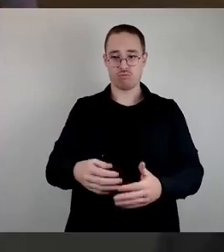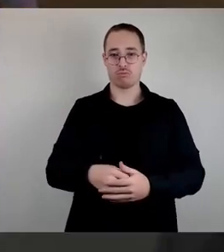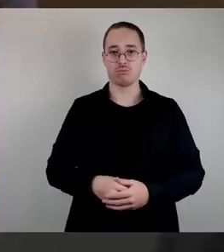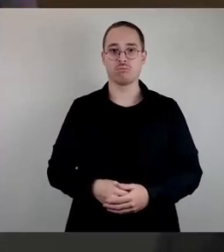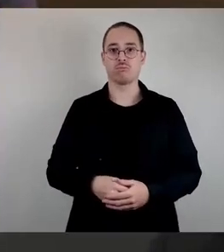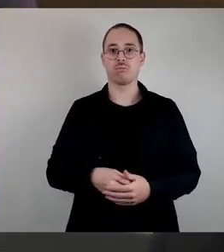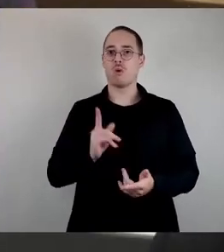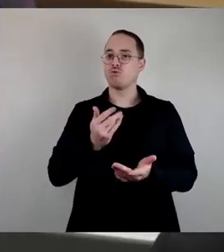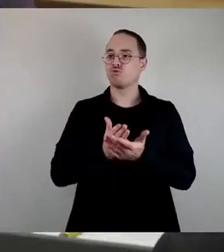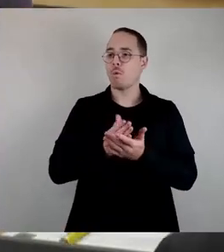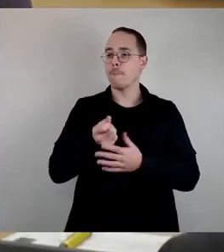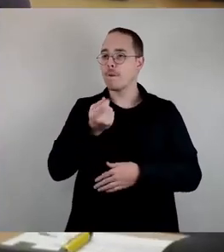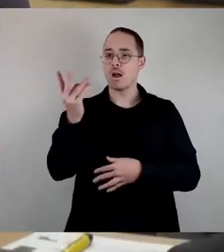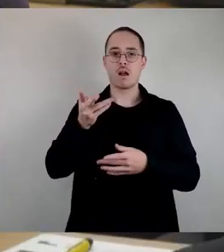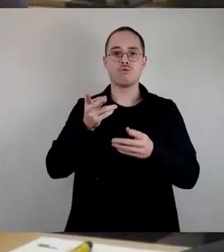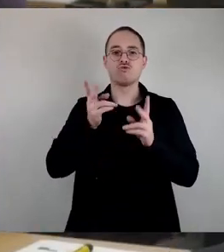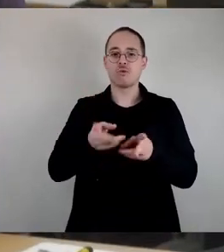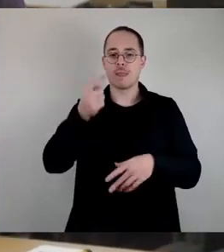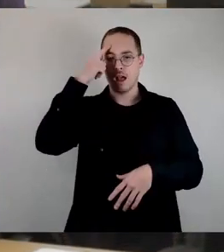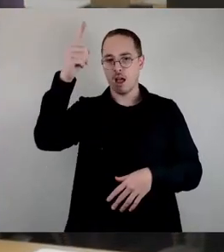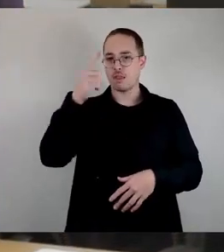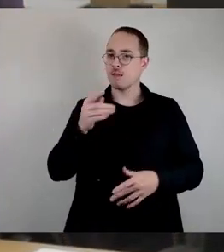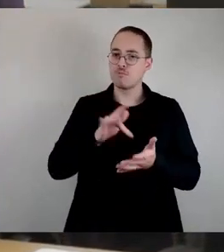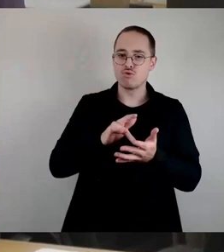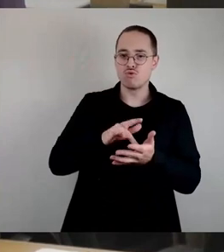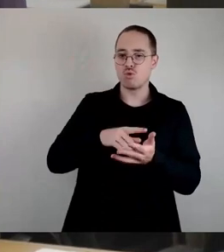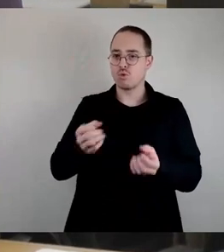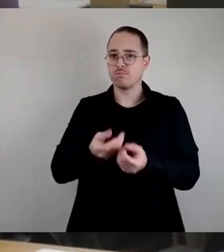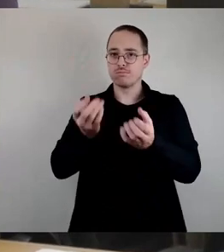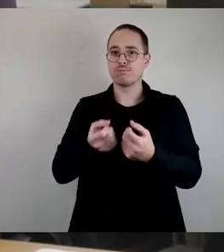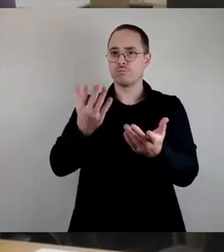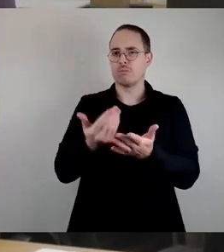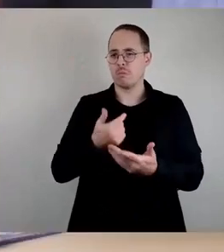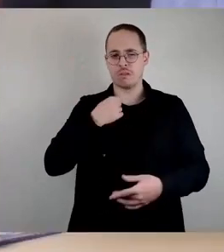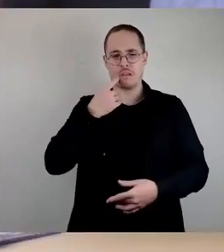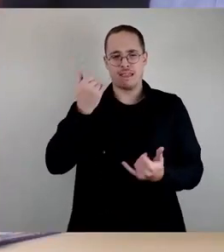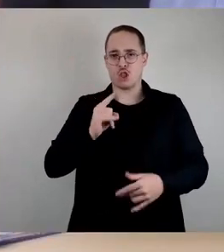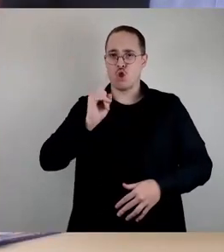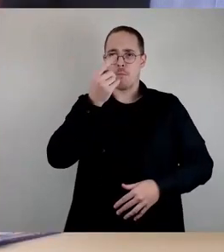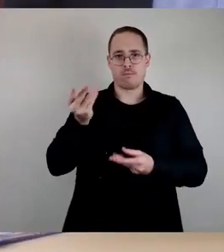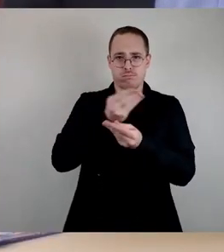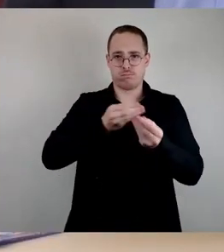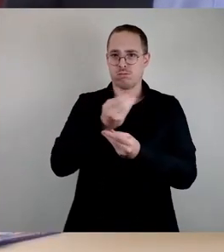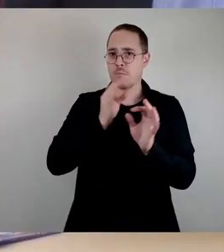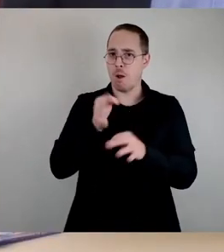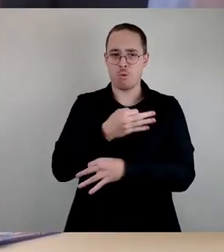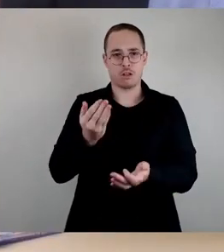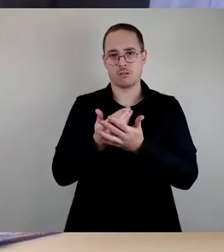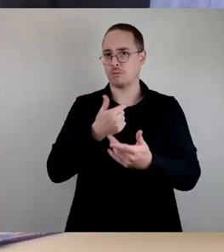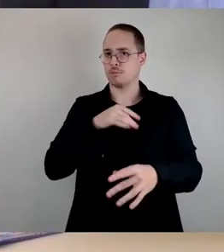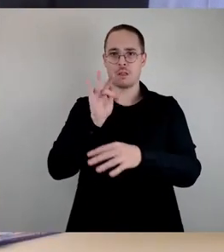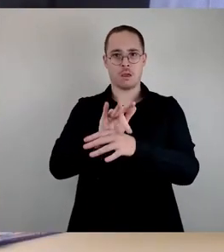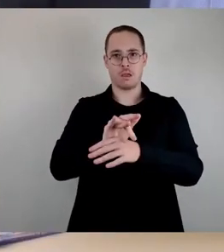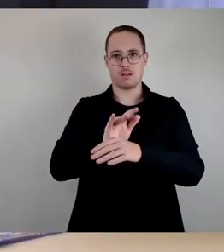Insofern ist das unnötig. Insofern spreche ich dagegen. So, dann gibt es einen